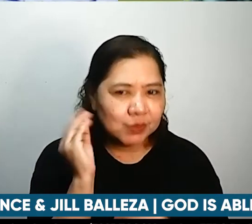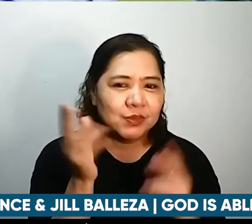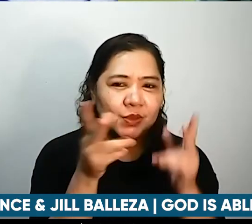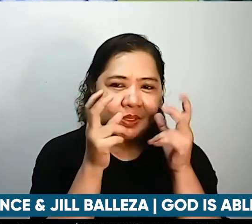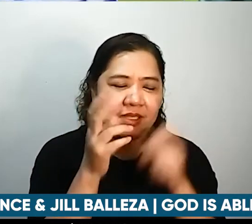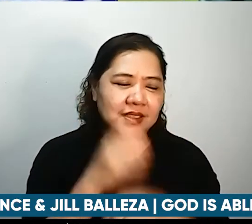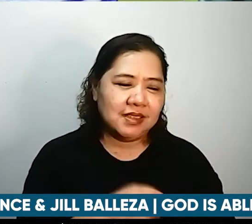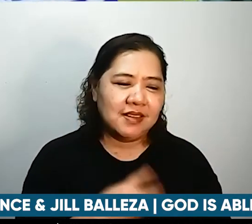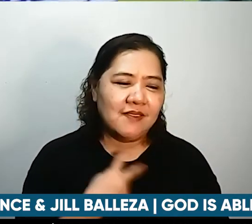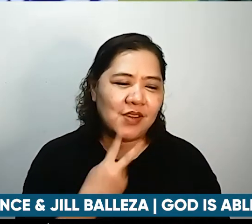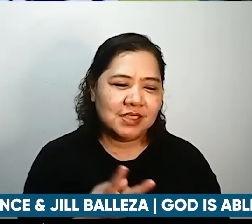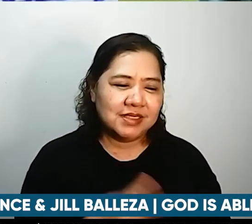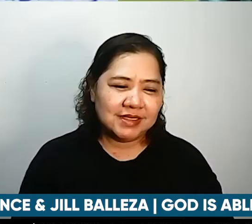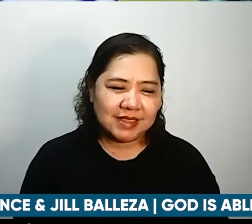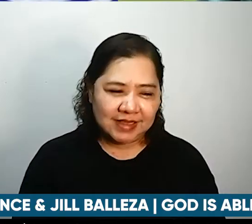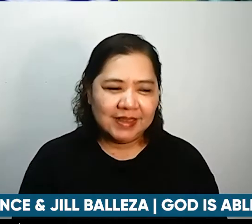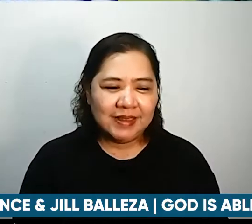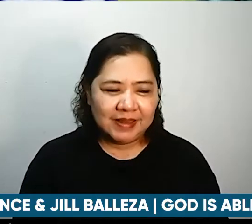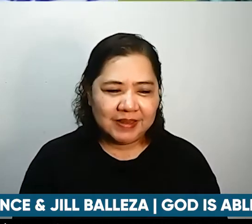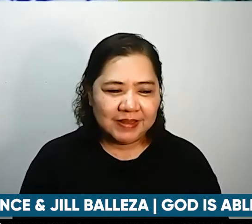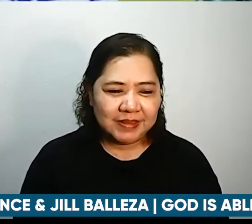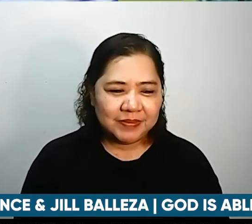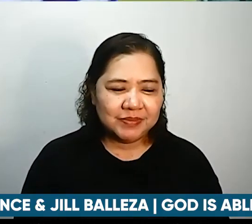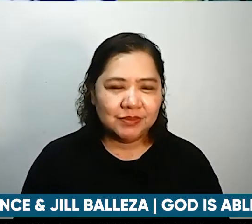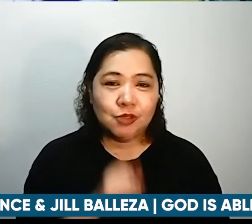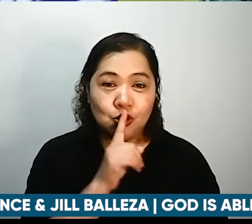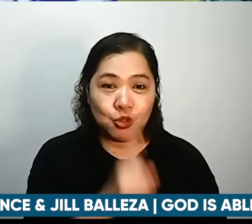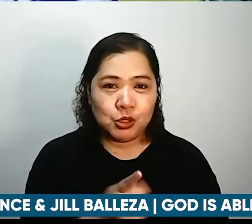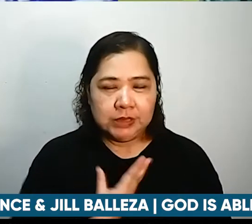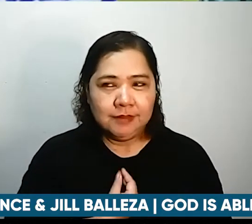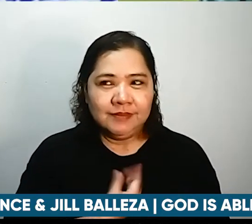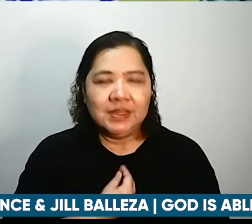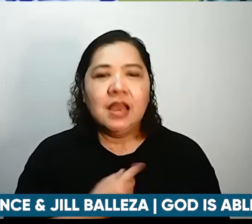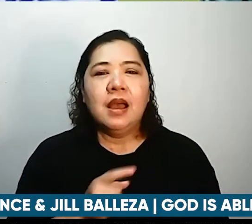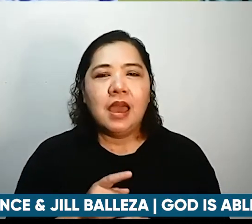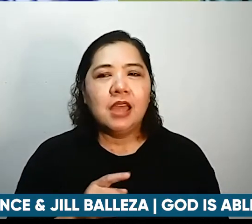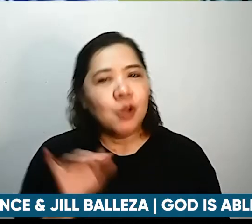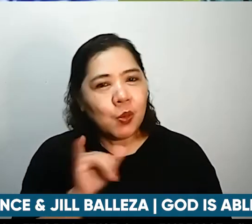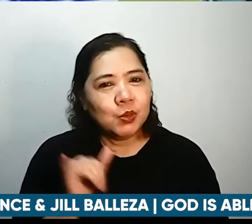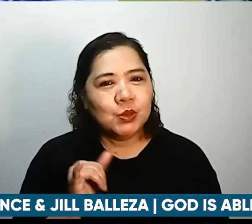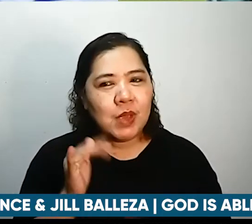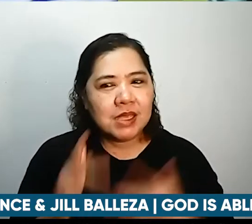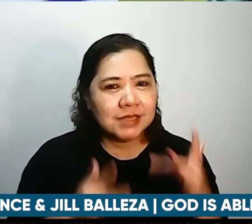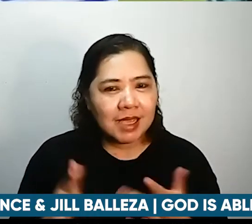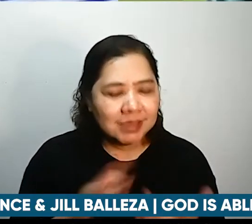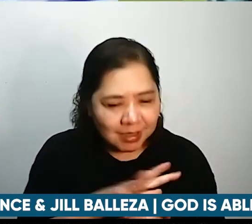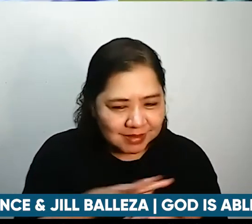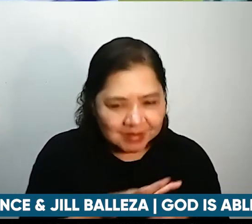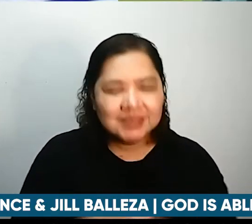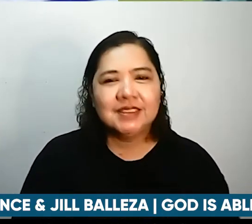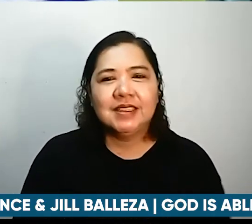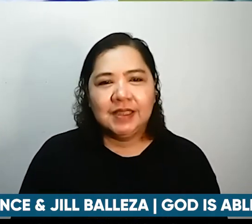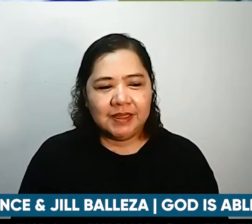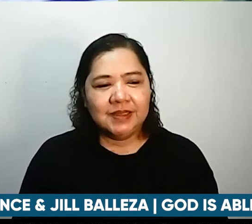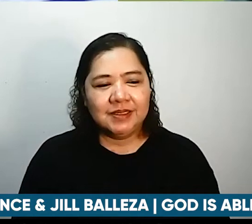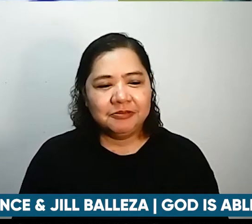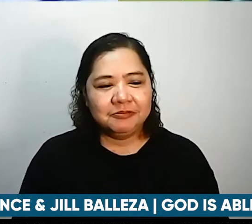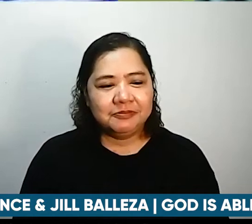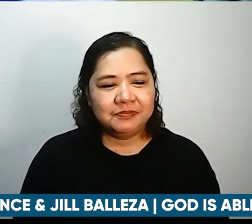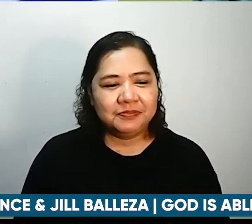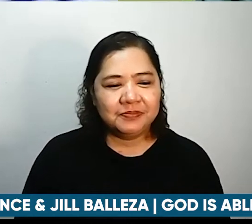partly kinakabahan ako at the same time excited ako kasi sabi ko mabuti na lang audio